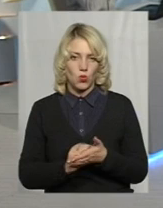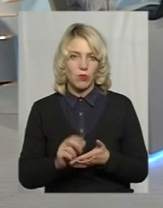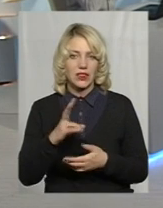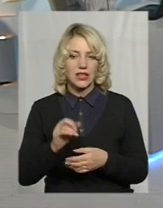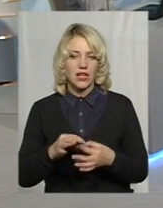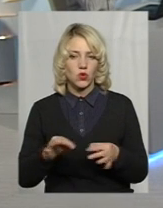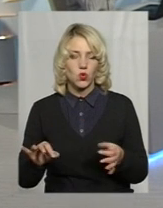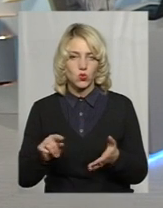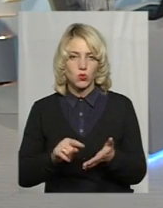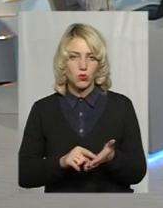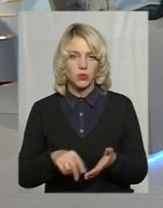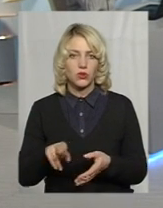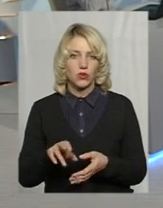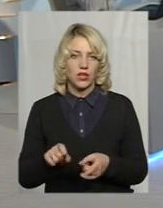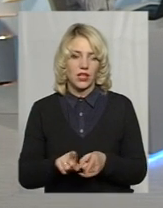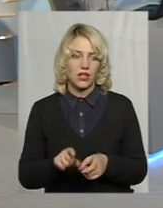допуск до таких робіт?